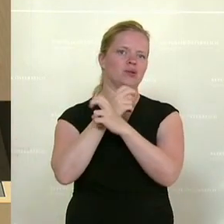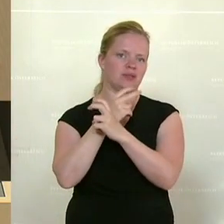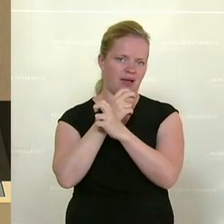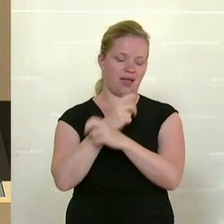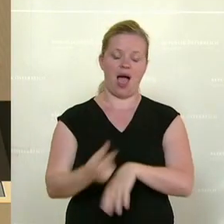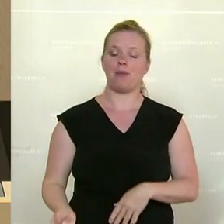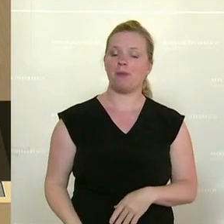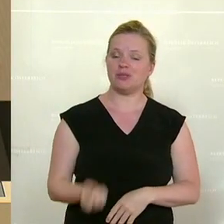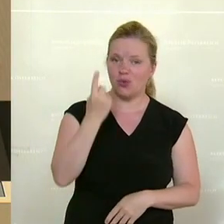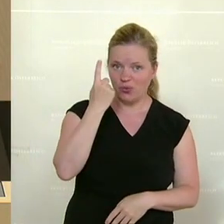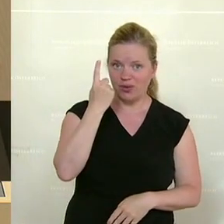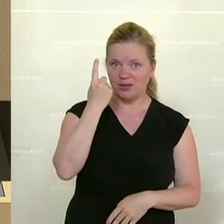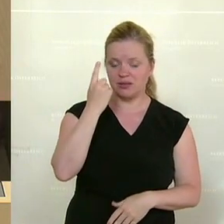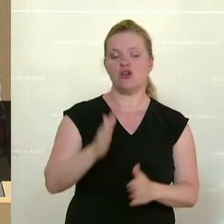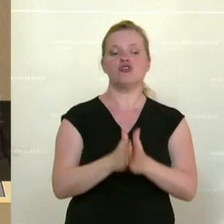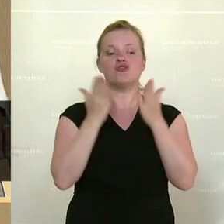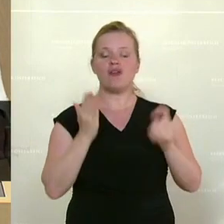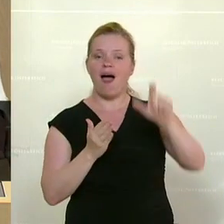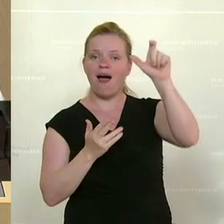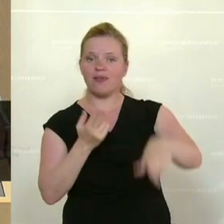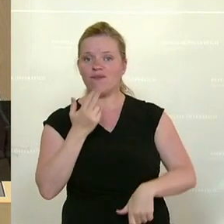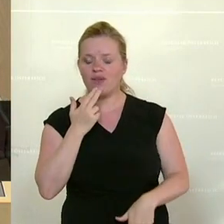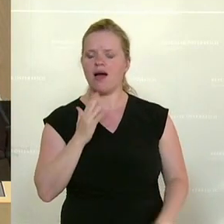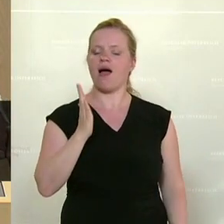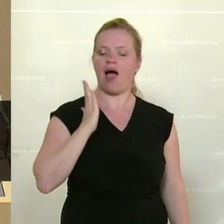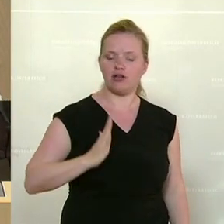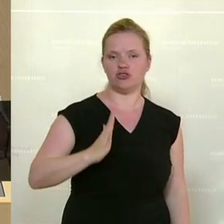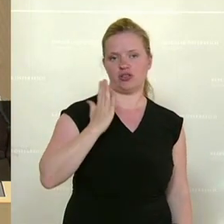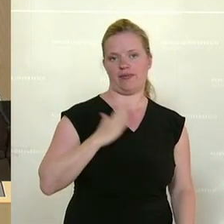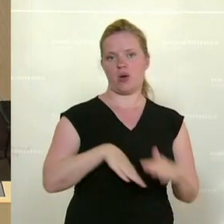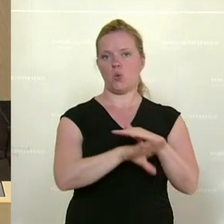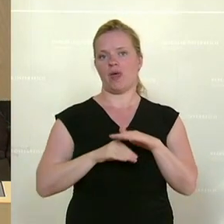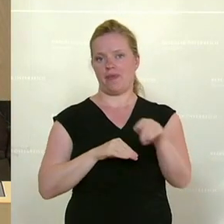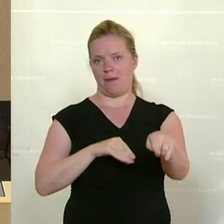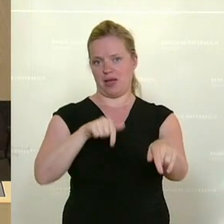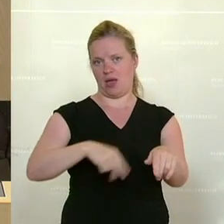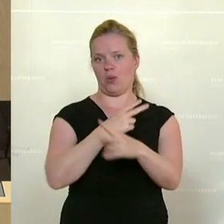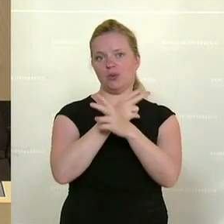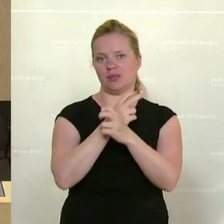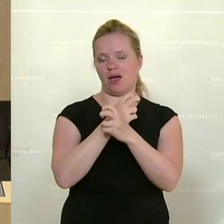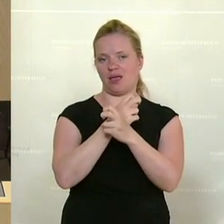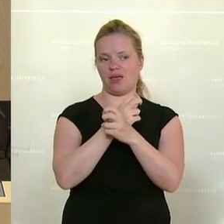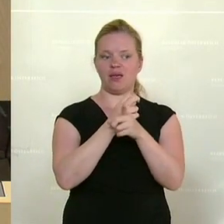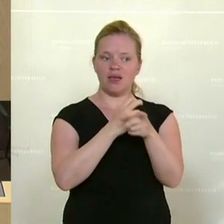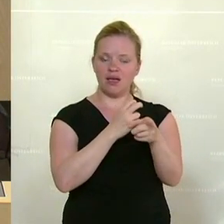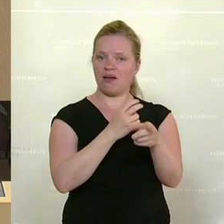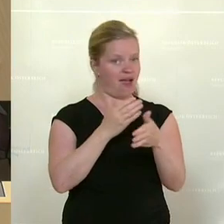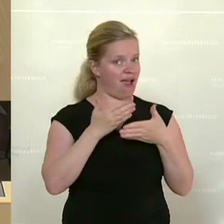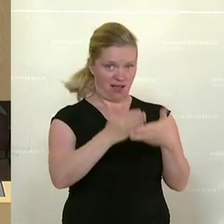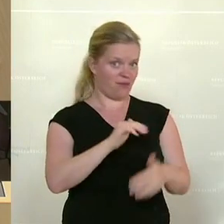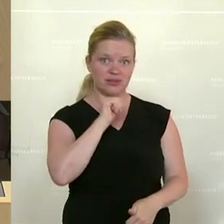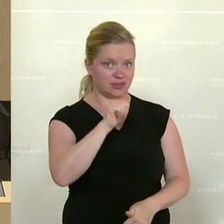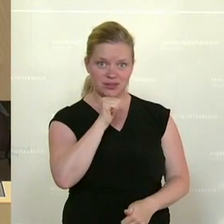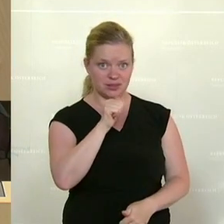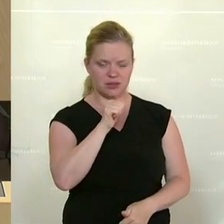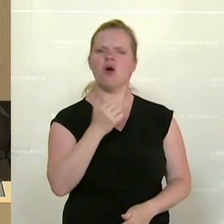ist es zum Schaden der anständigen Unternehmer in Österreich, weil denen helfen sie nicht und